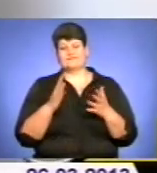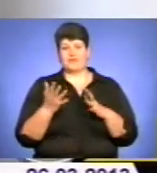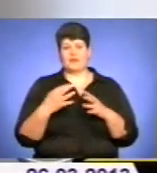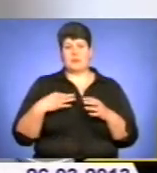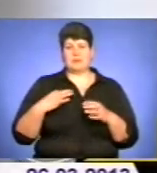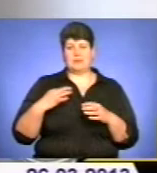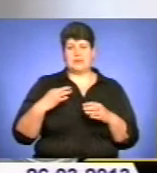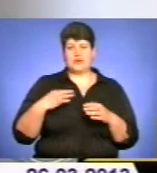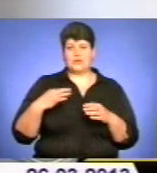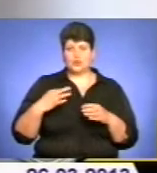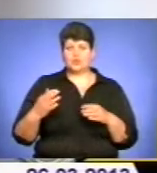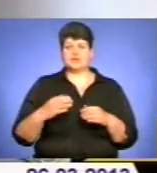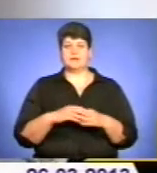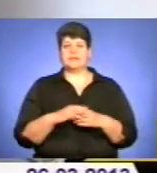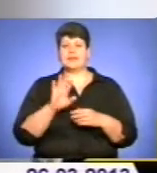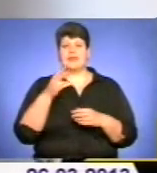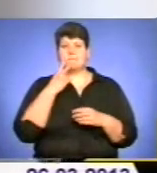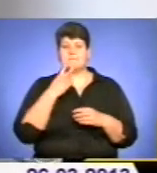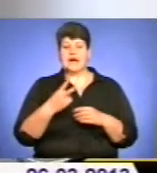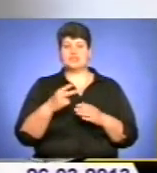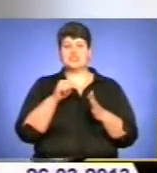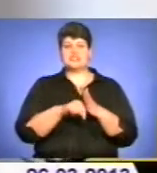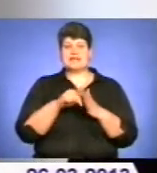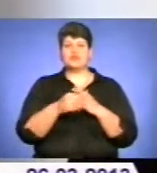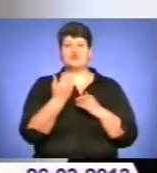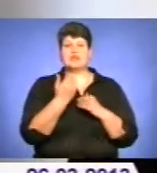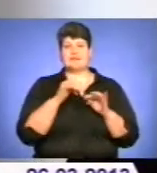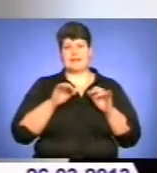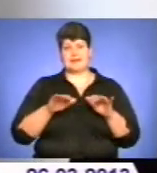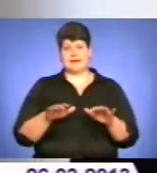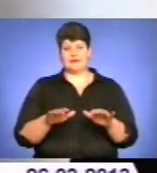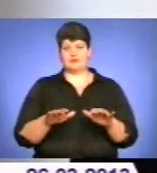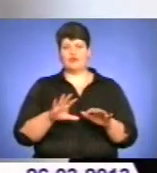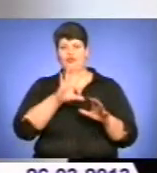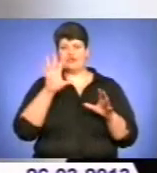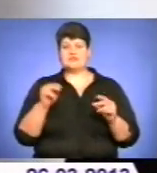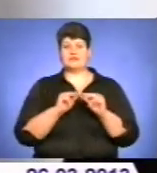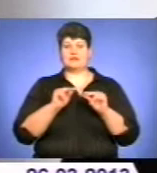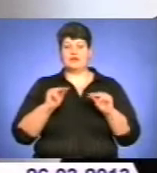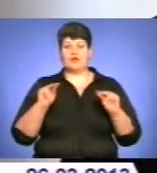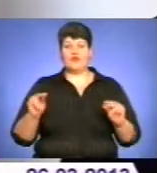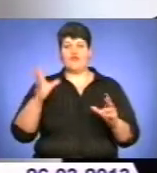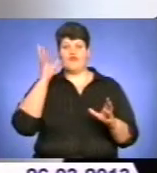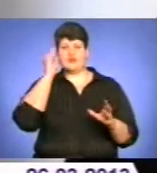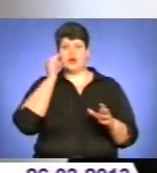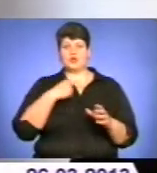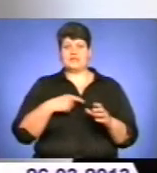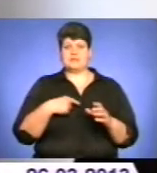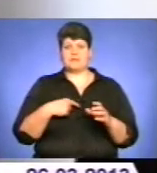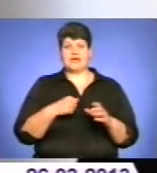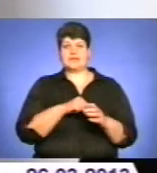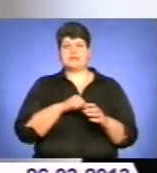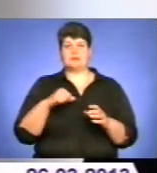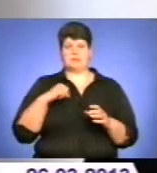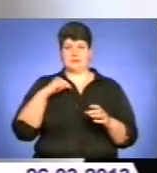байдуже, не бачачи сенсу у їхній діяльності. Всі педагоги вважають себе самими